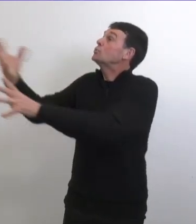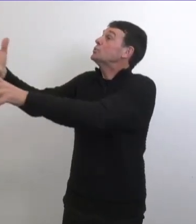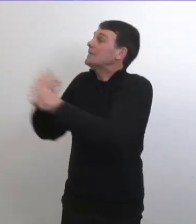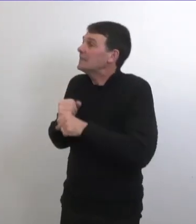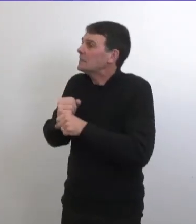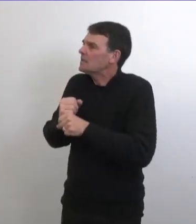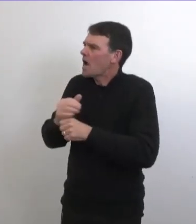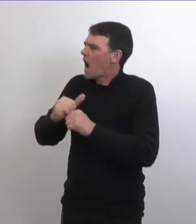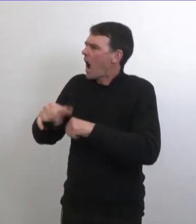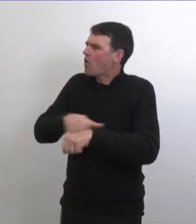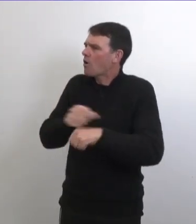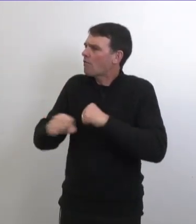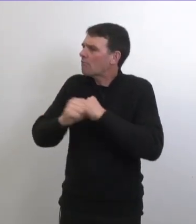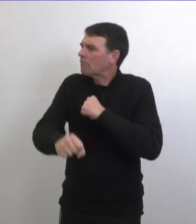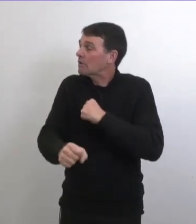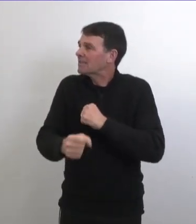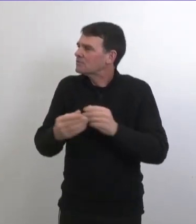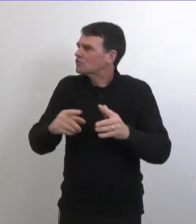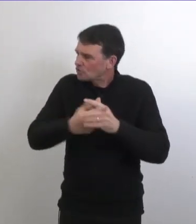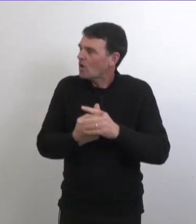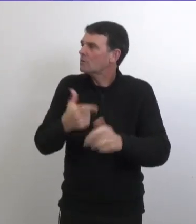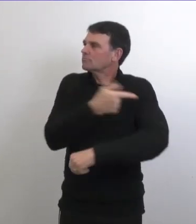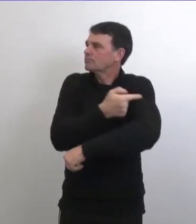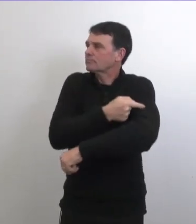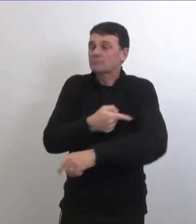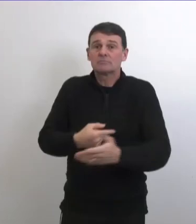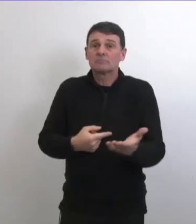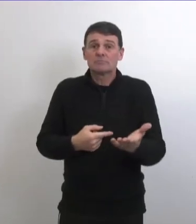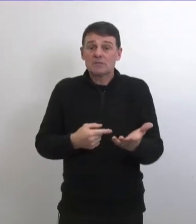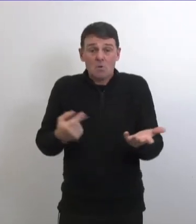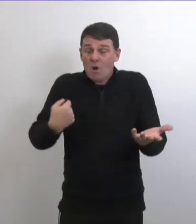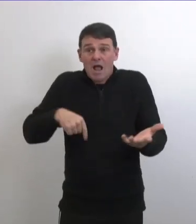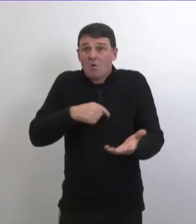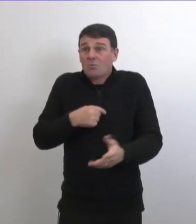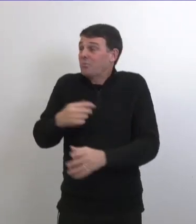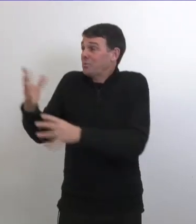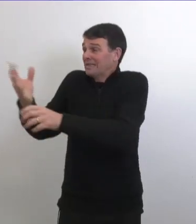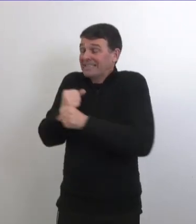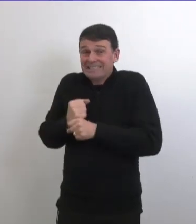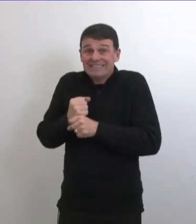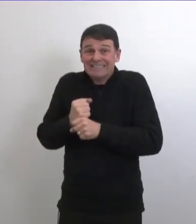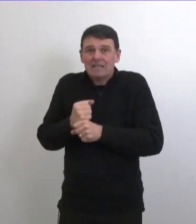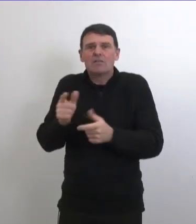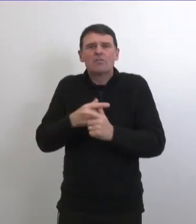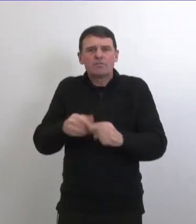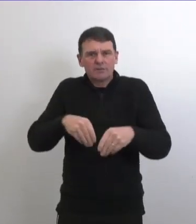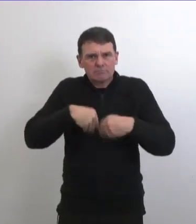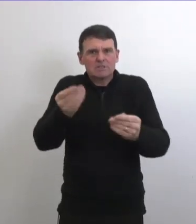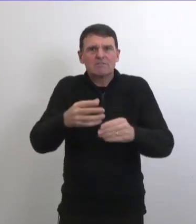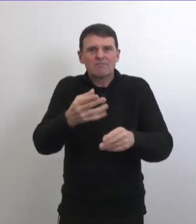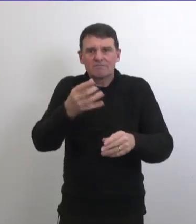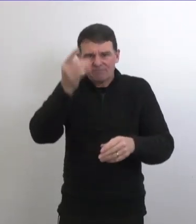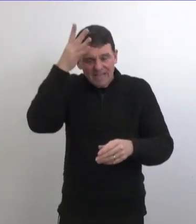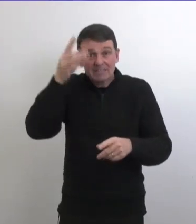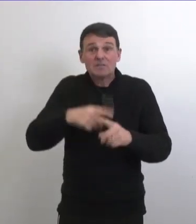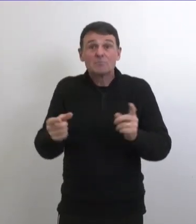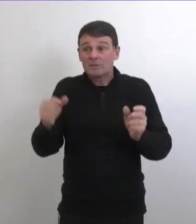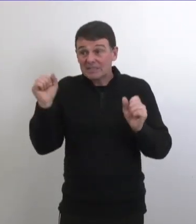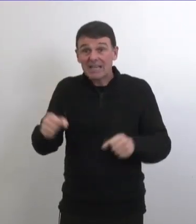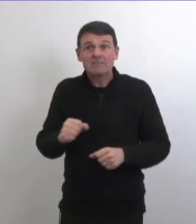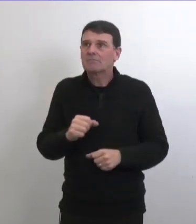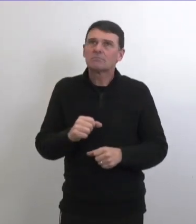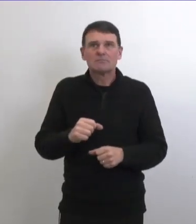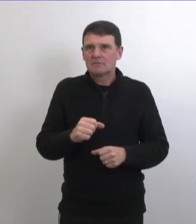date exactement en janvier mais je veux savoir qu'est ce qui se passe quand vous recevrez je peux vous dire dès qu'on va le recevoir